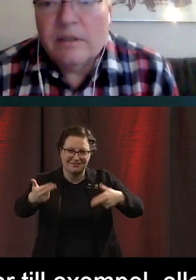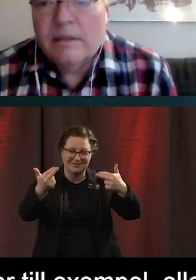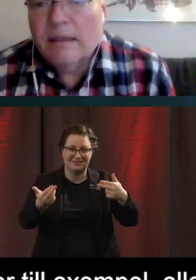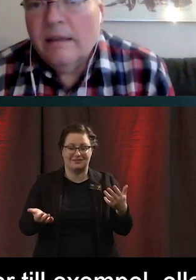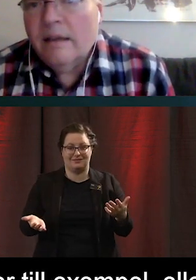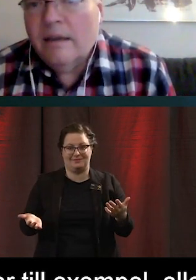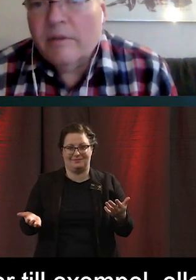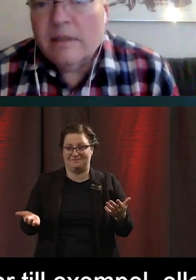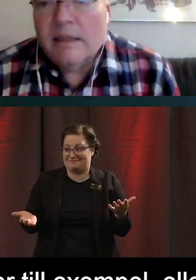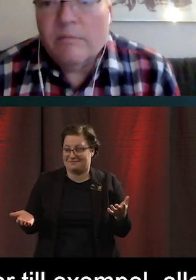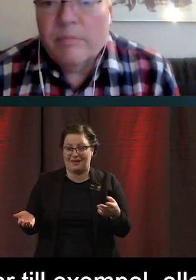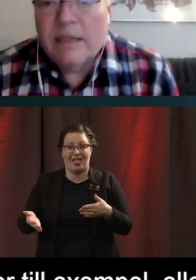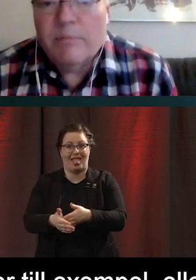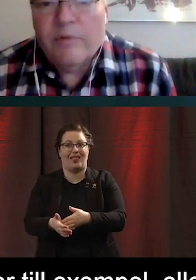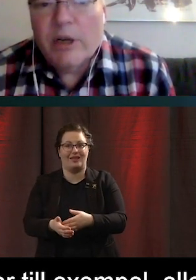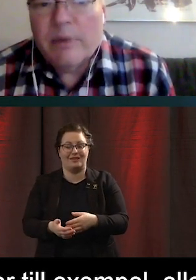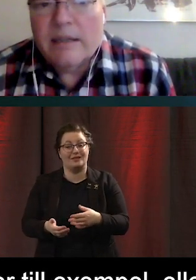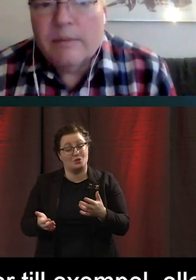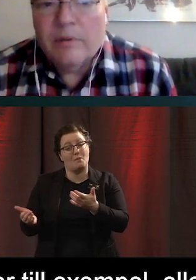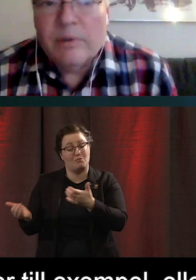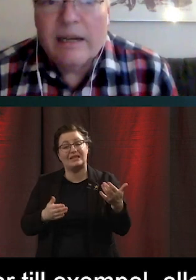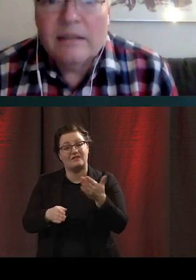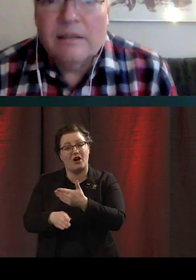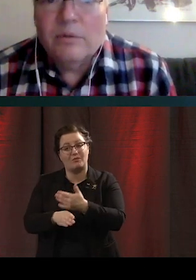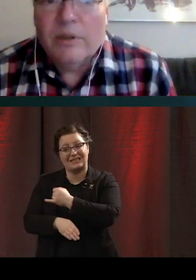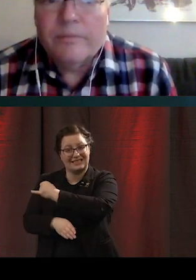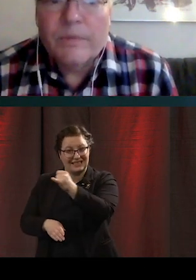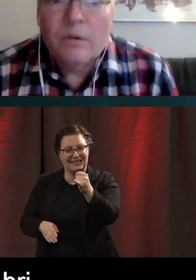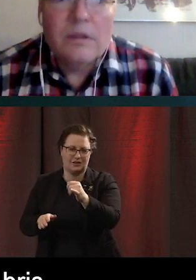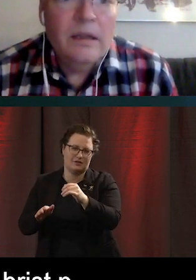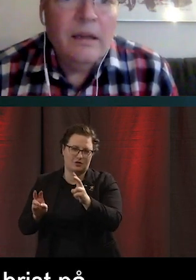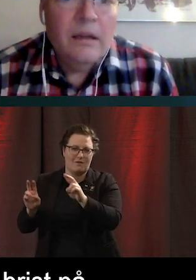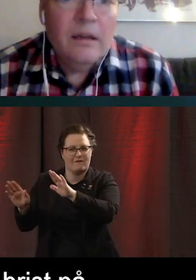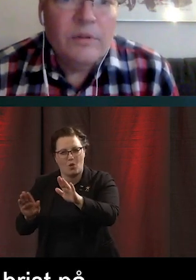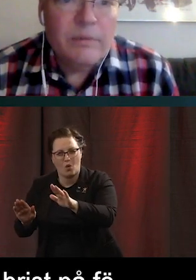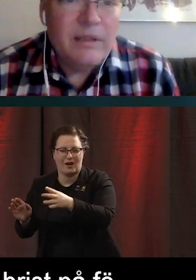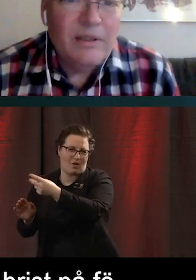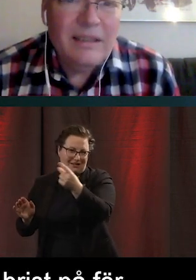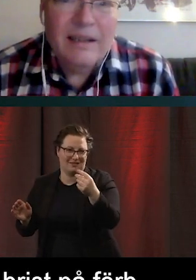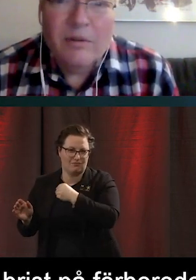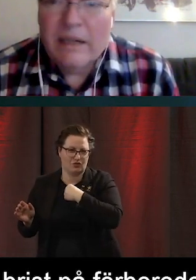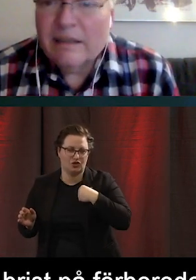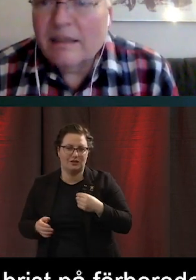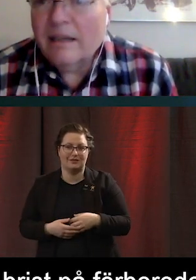har också funnits brist på förberedelser på det sättet då. Och som jag sa tidigare. Om man inte kan